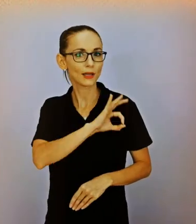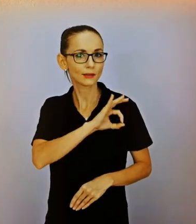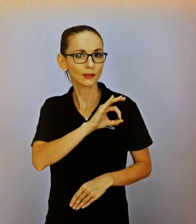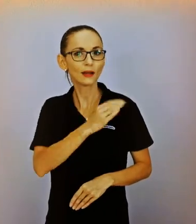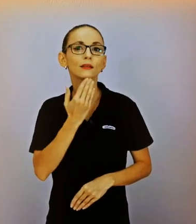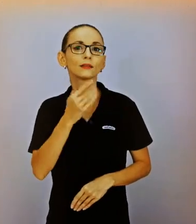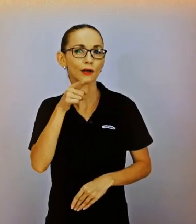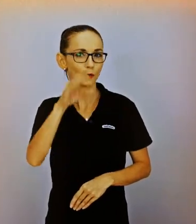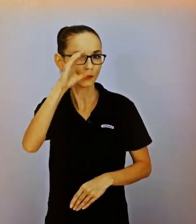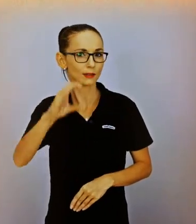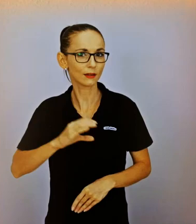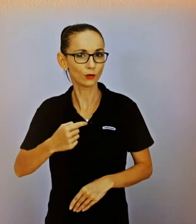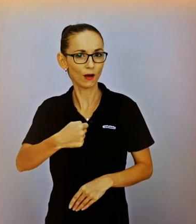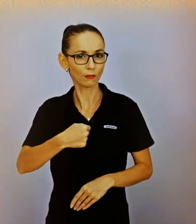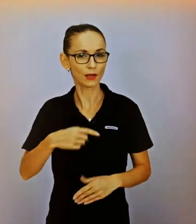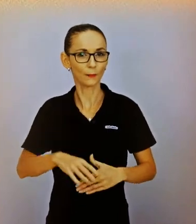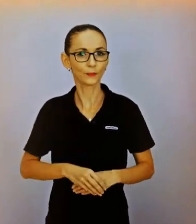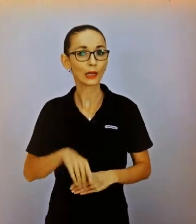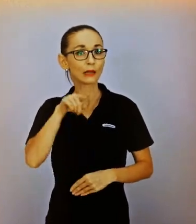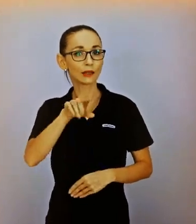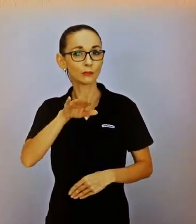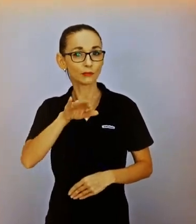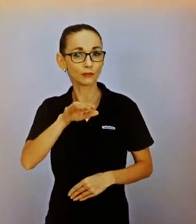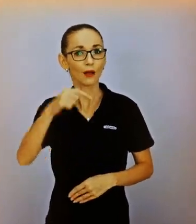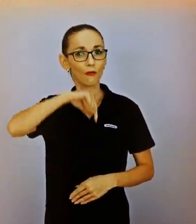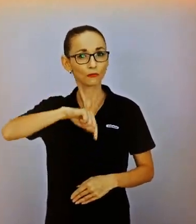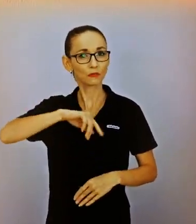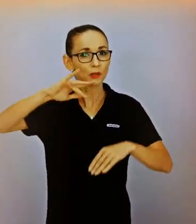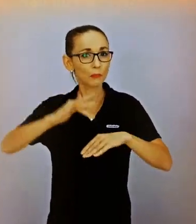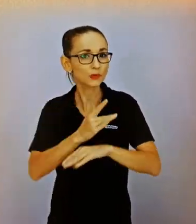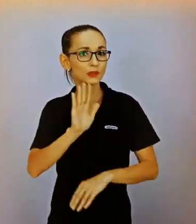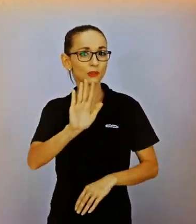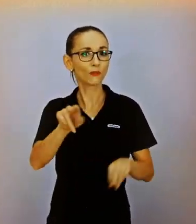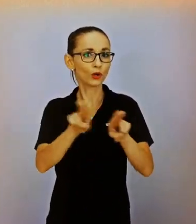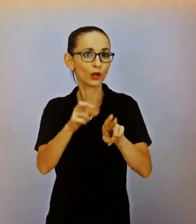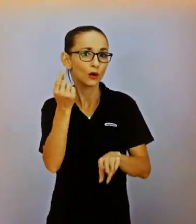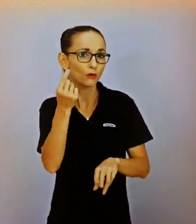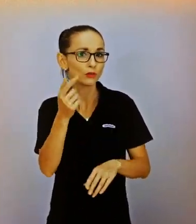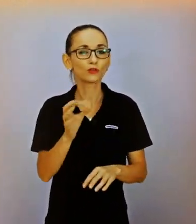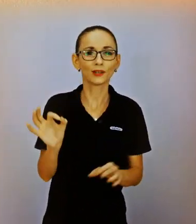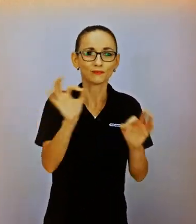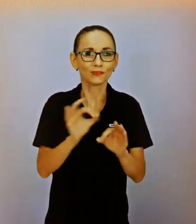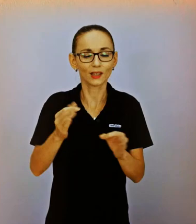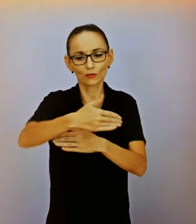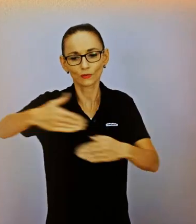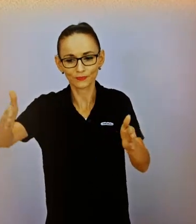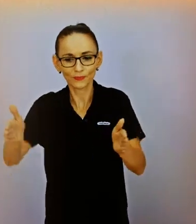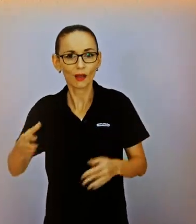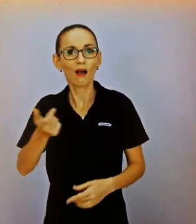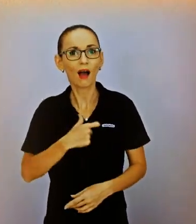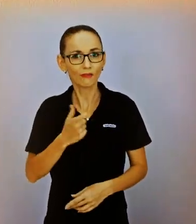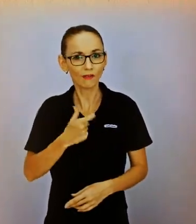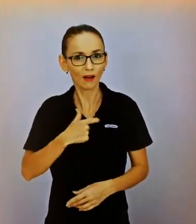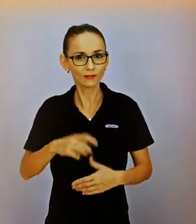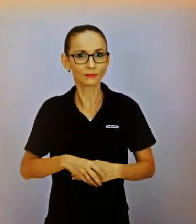Priatelia, ďakujeme, že ste si pozerali tento vlh. Ak máte pocit, že vaše okolie za vás o všetkom rozhoduje a